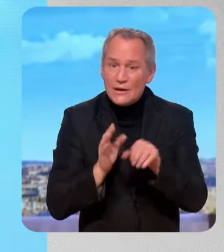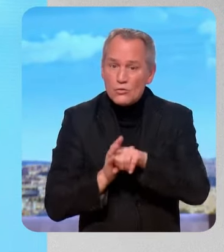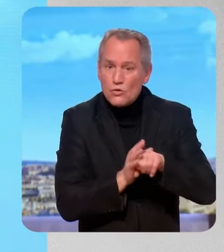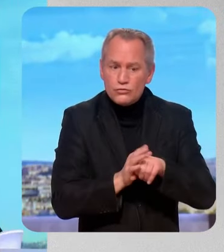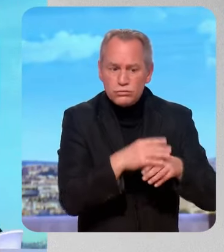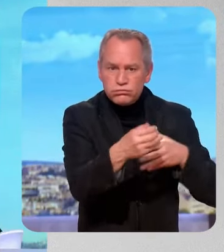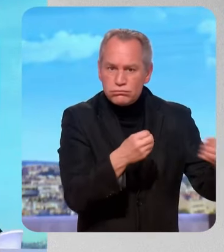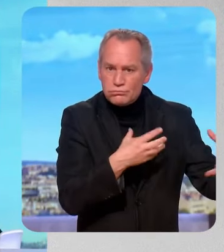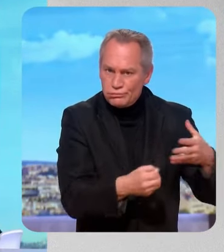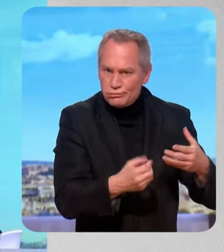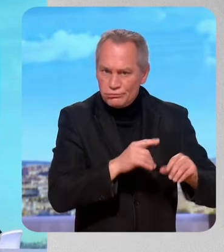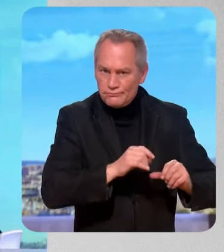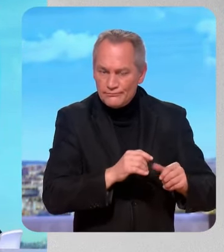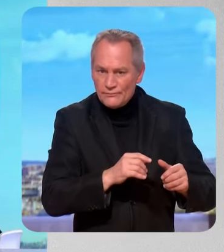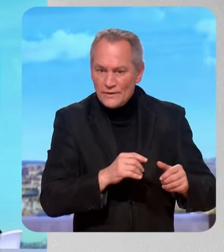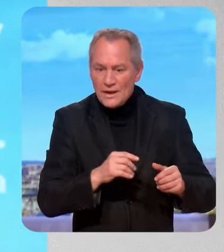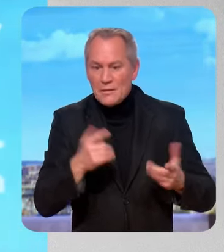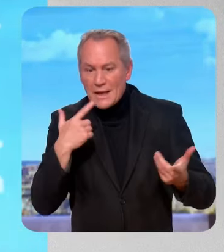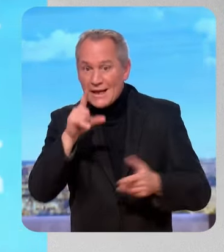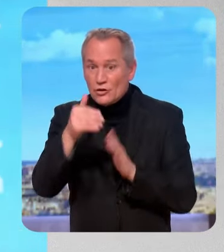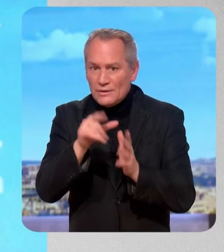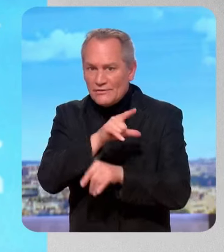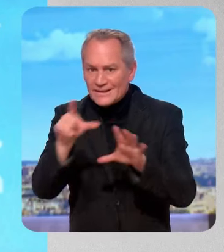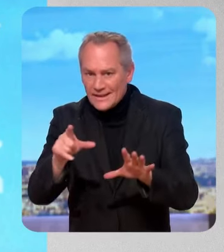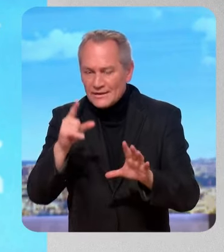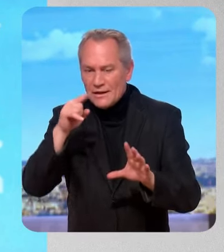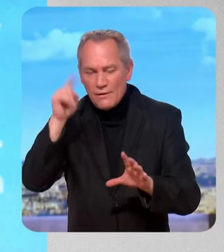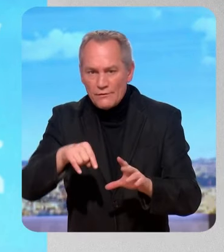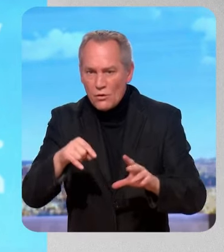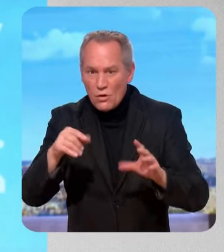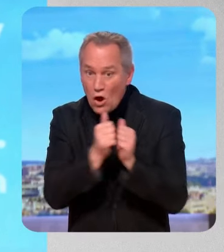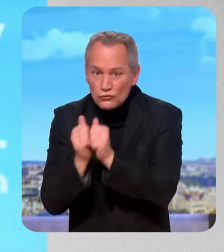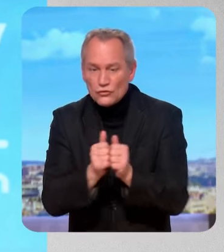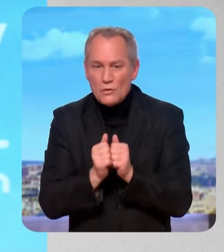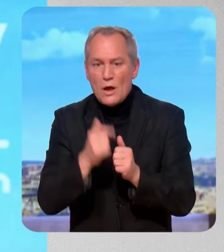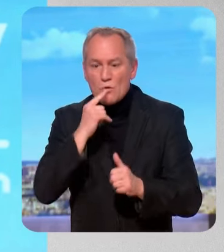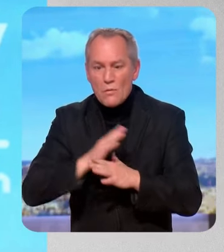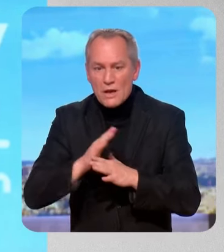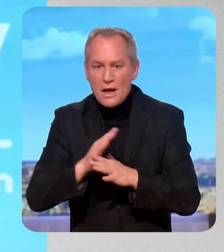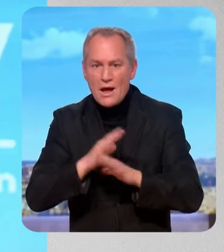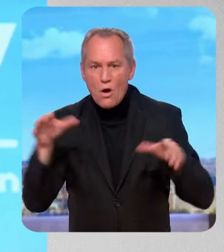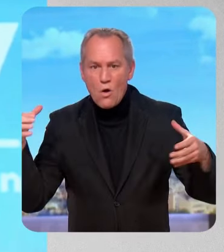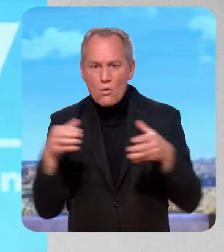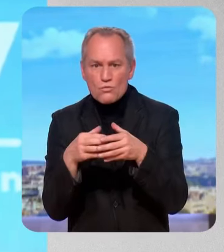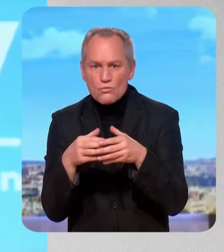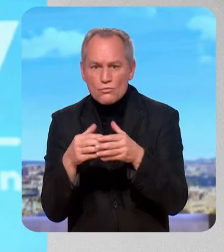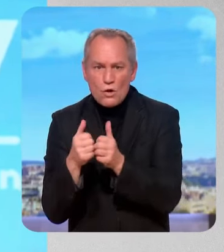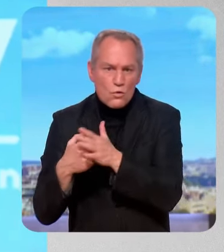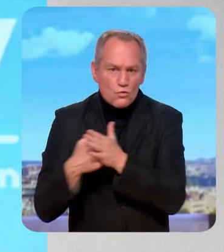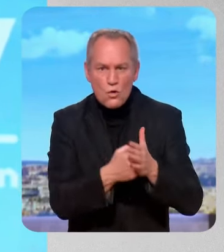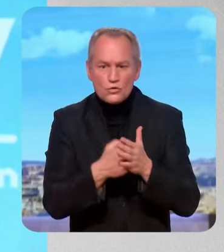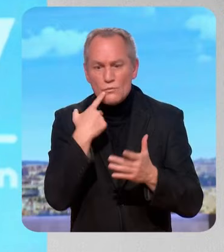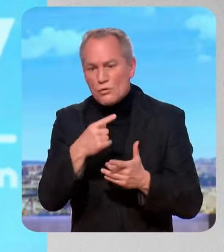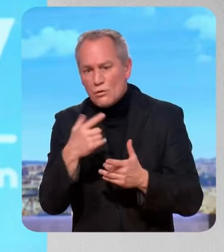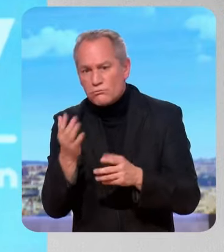déjà à 2027 ? Voilà, on peut travailler de manière séparée aux élections européennes et se retrouver pour préparer une coalition qui fasse du bien au pays en